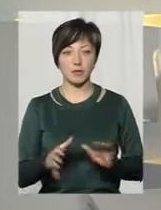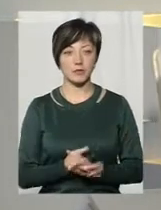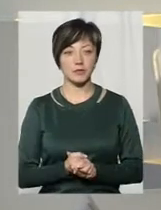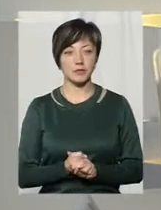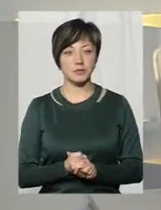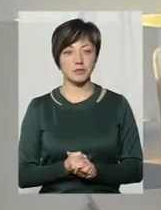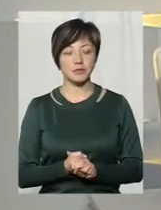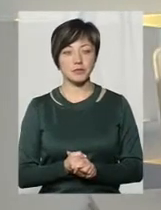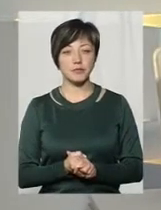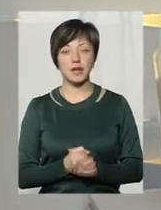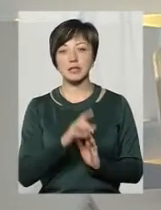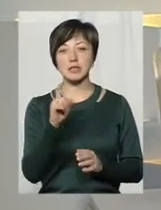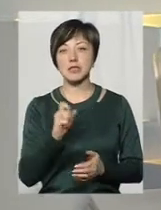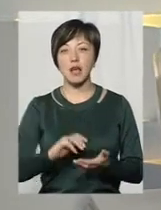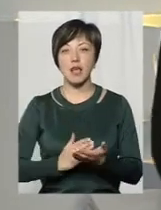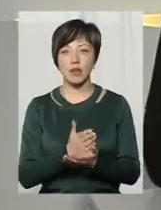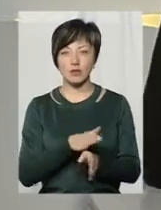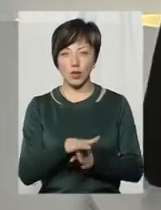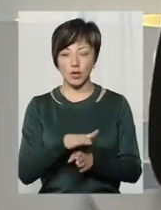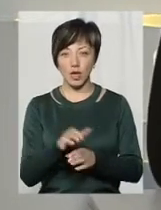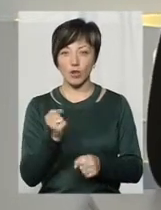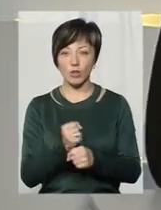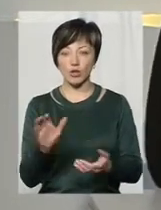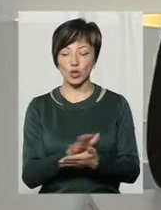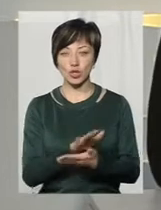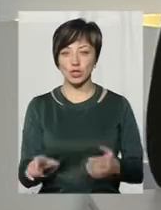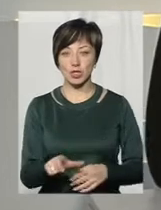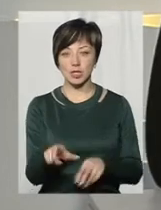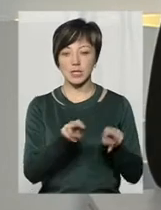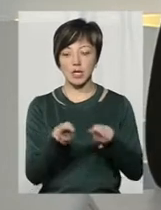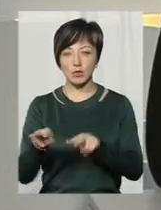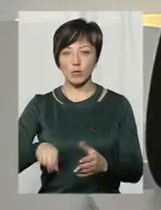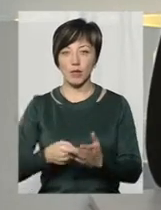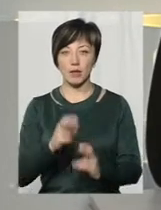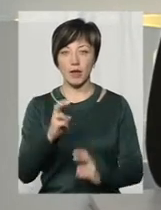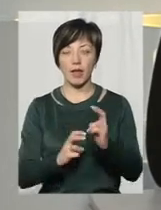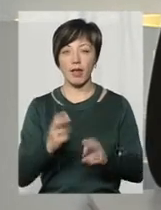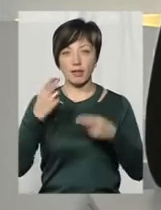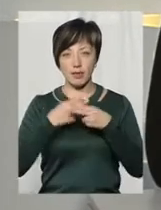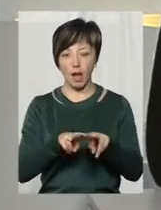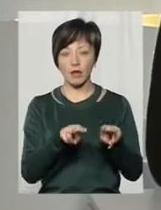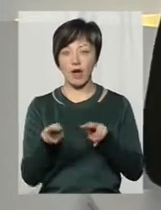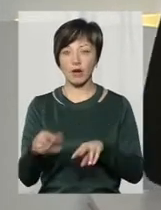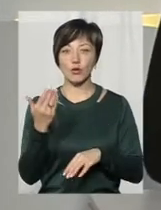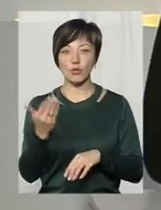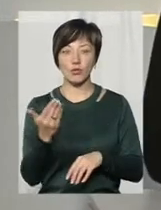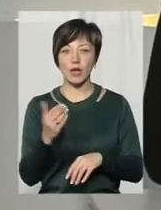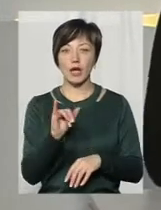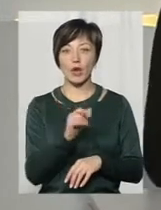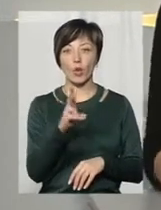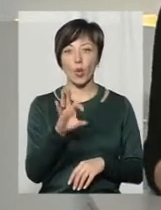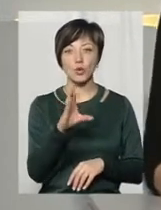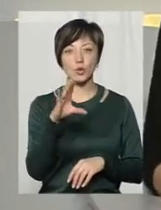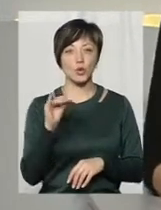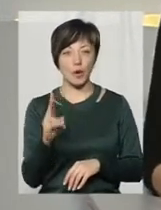За якістю виконання робіт з розчищення річки стежить комунальне підприємство «Технагляд». Його інженер Ігор Костюк